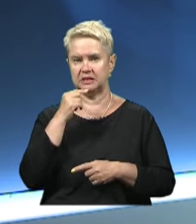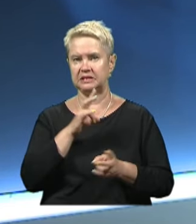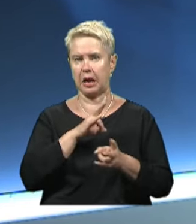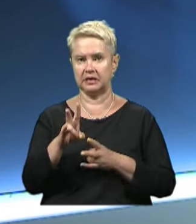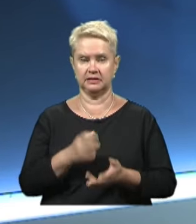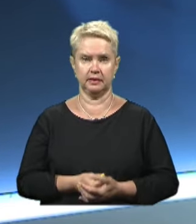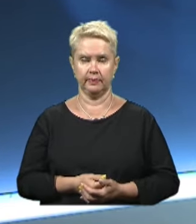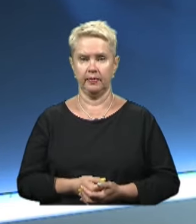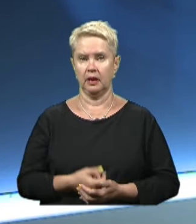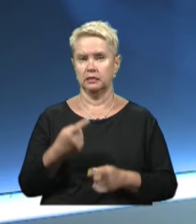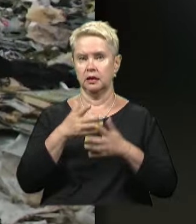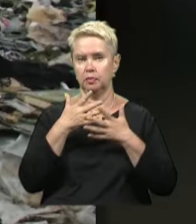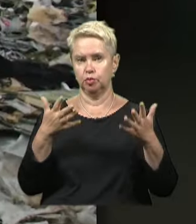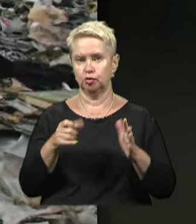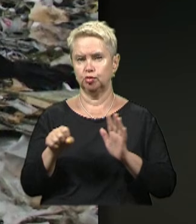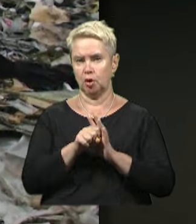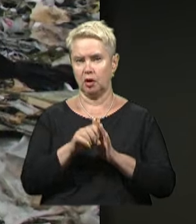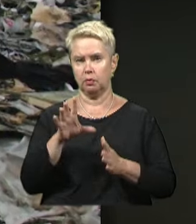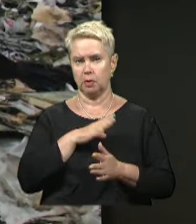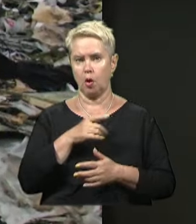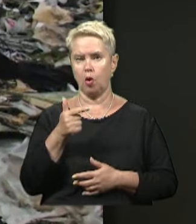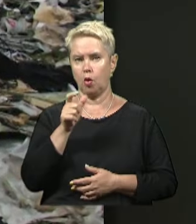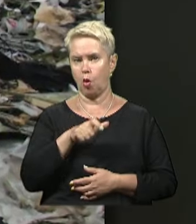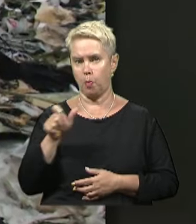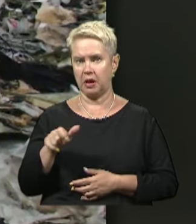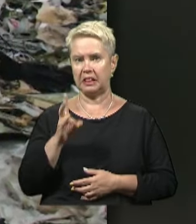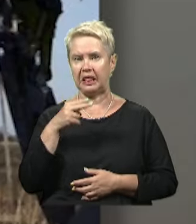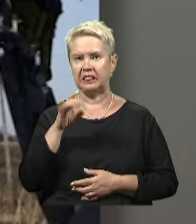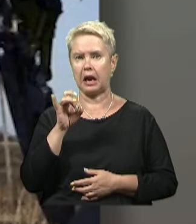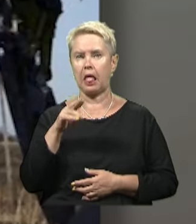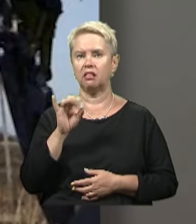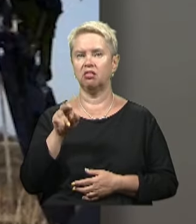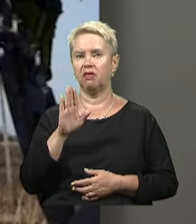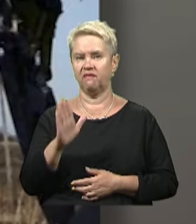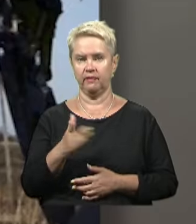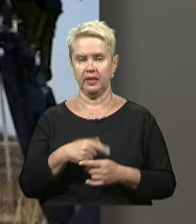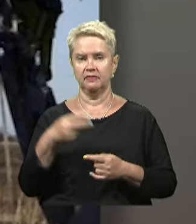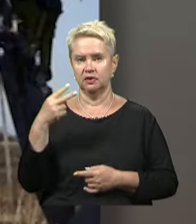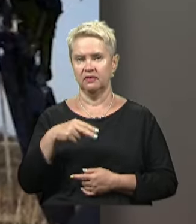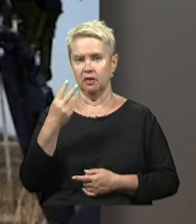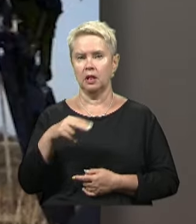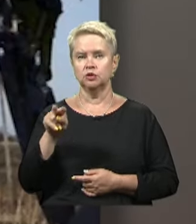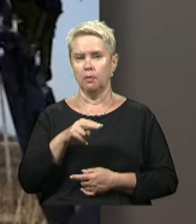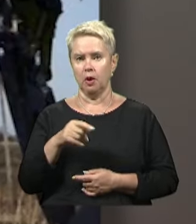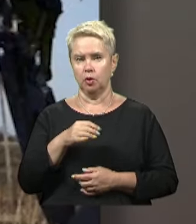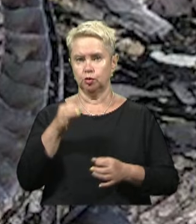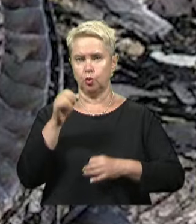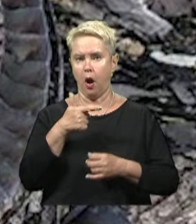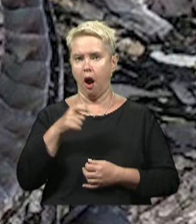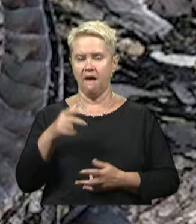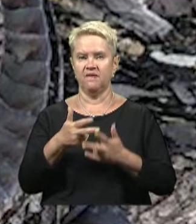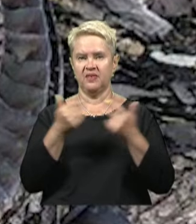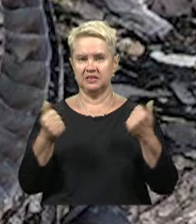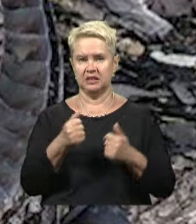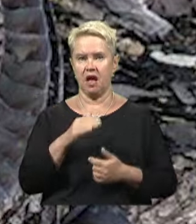терористи. Переважна більшість жертв були громадянами Нідерландів. У листопаді 2022-го окружний суд ГАГи